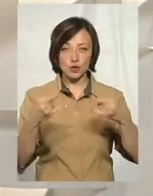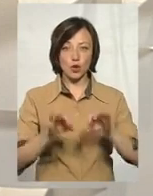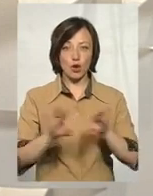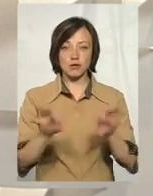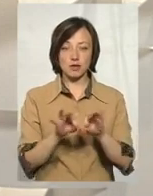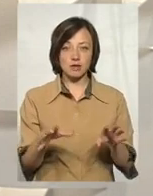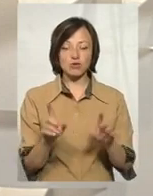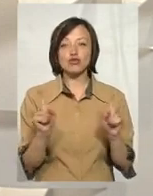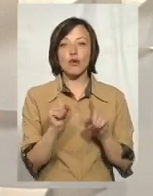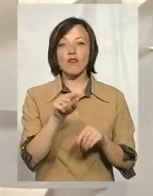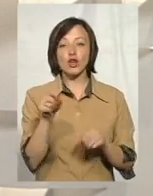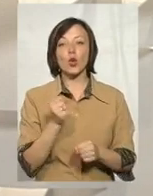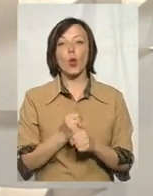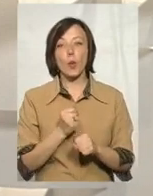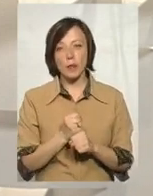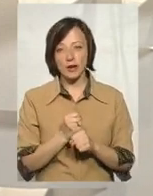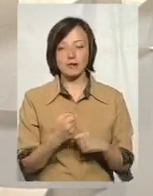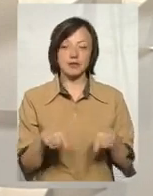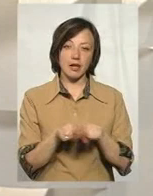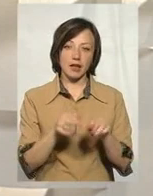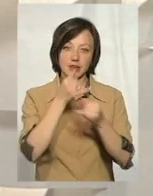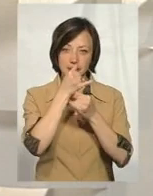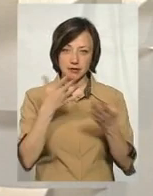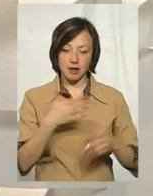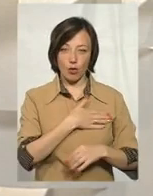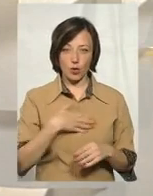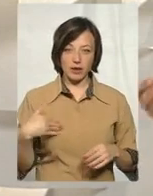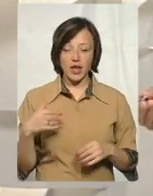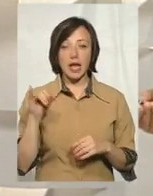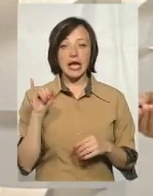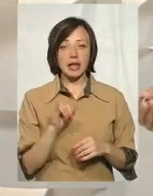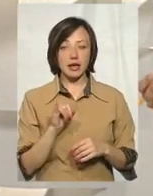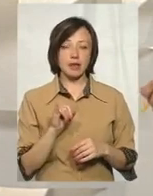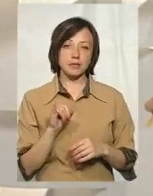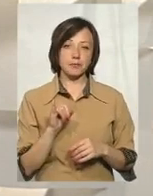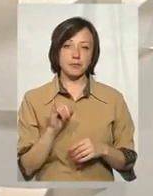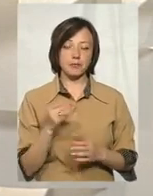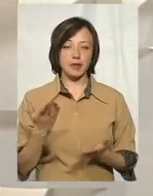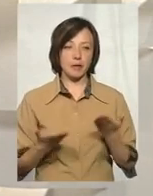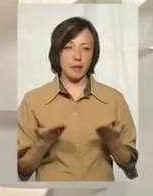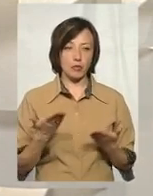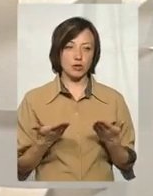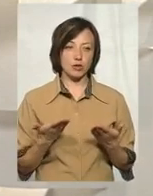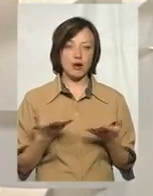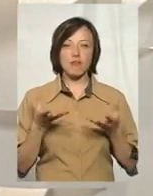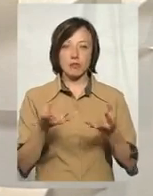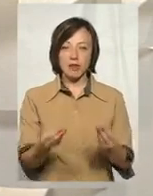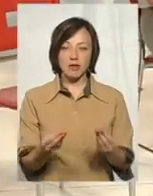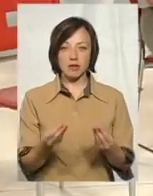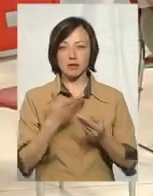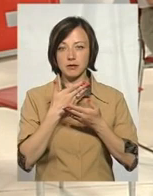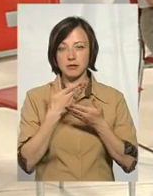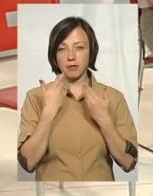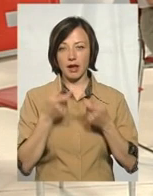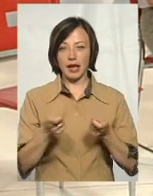розповісти, що вони роблять, так і не захотів. І, власне, мабуть, впливу на нього немає і